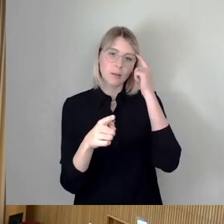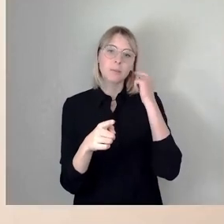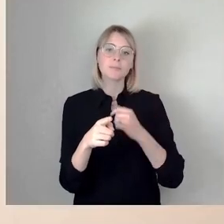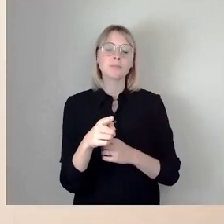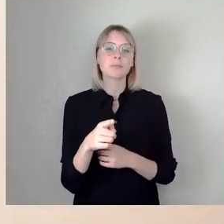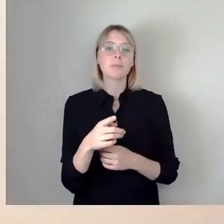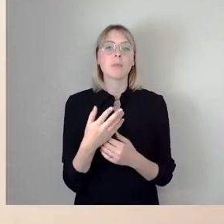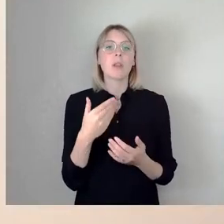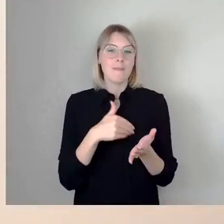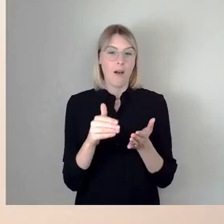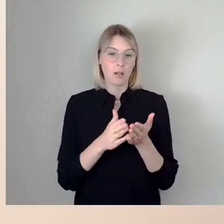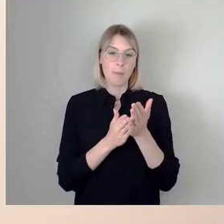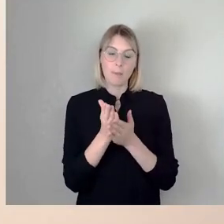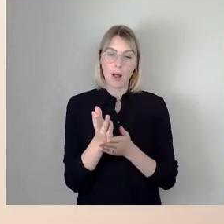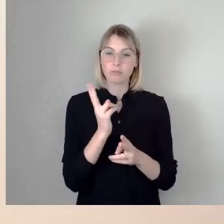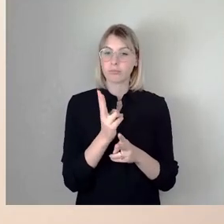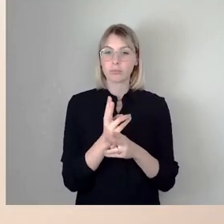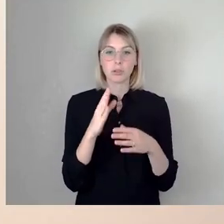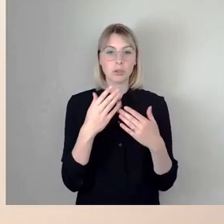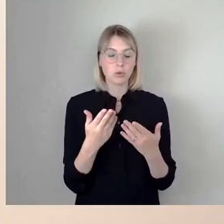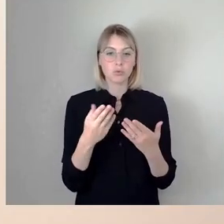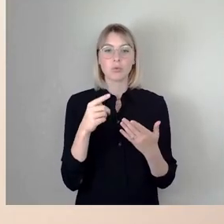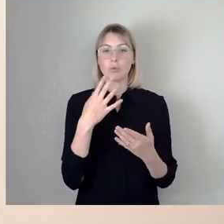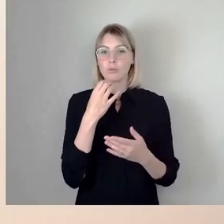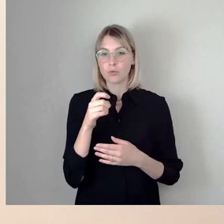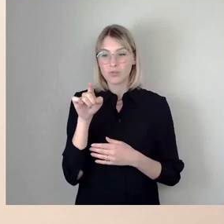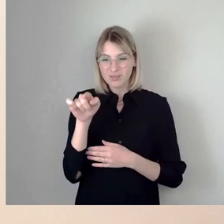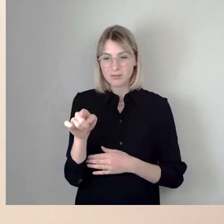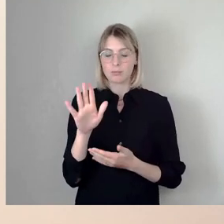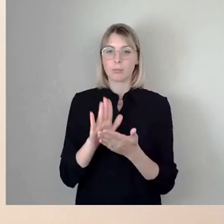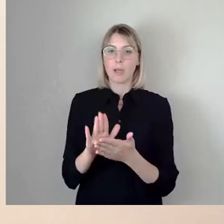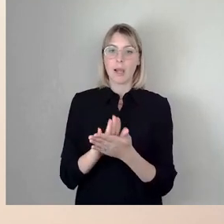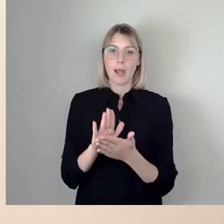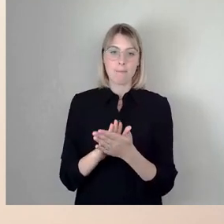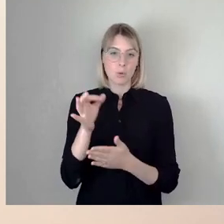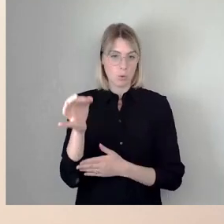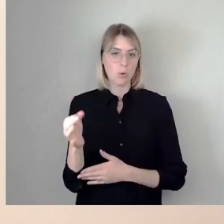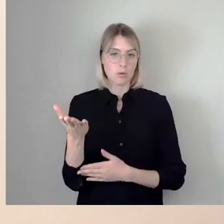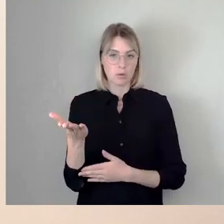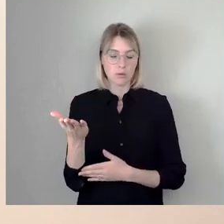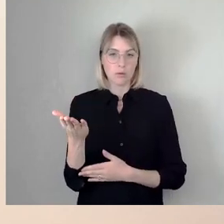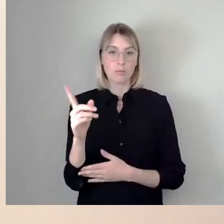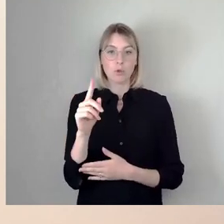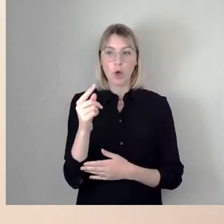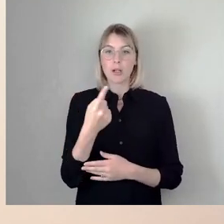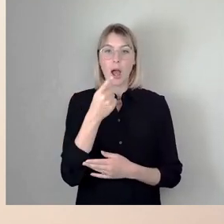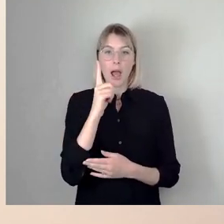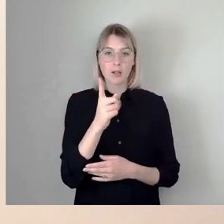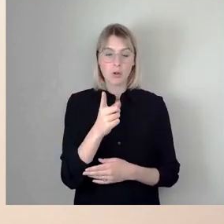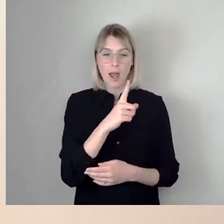Haupteingang des BSZ Rostal dort erfolgt, wo er jetzt ist. Das heißt also, 100 Meter von der Bushaltestelle